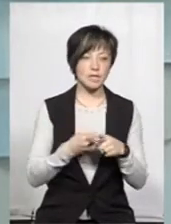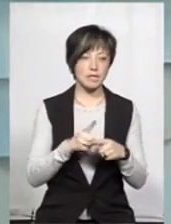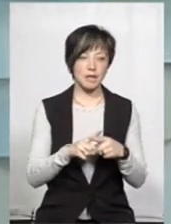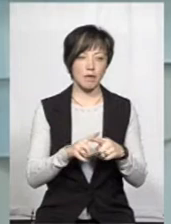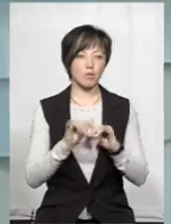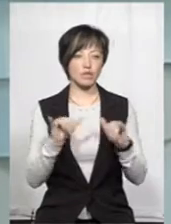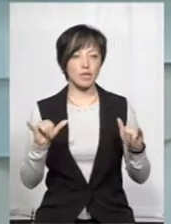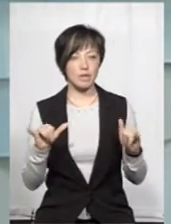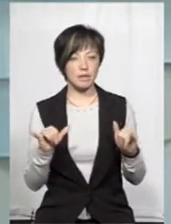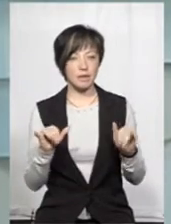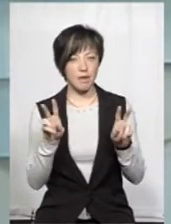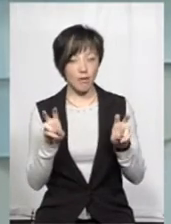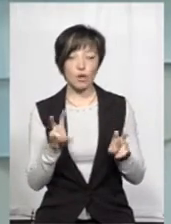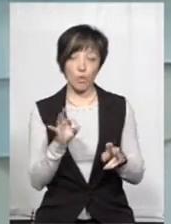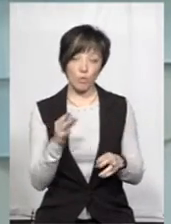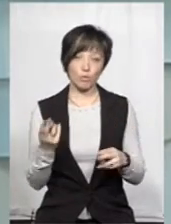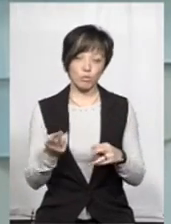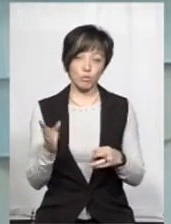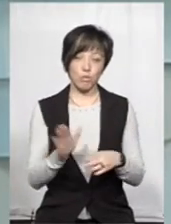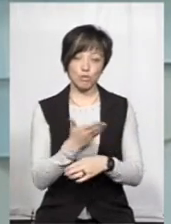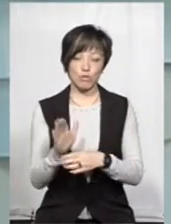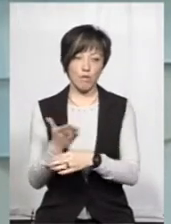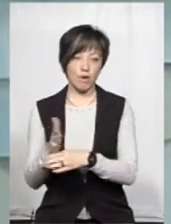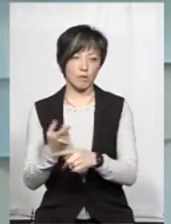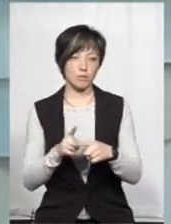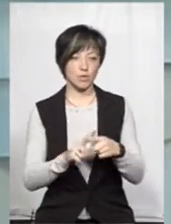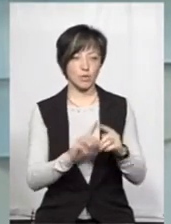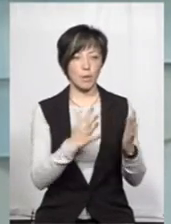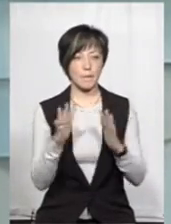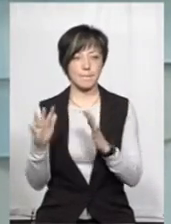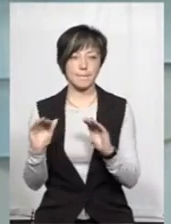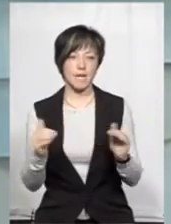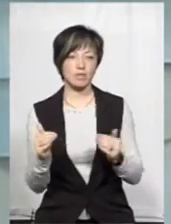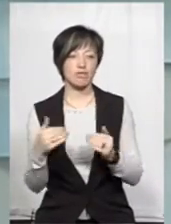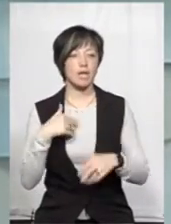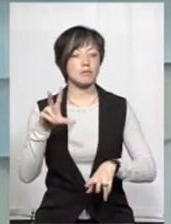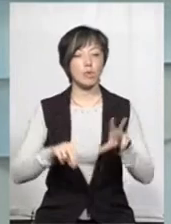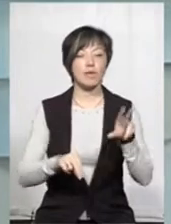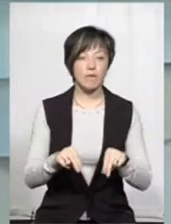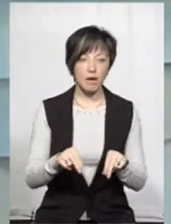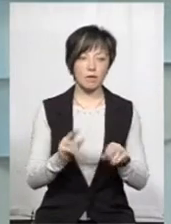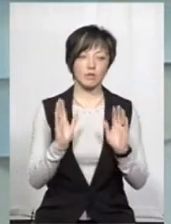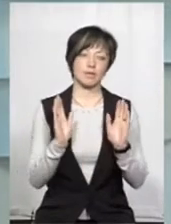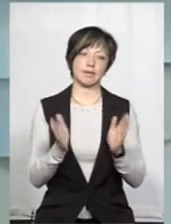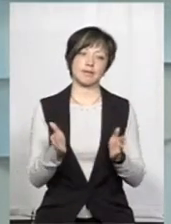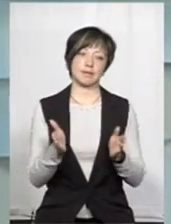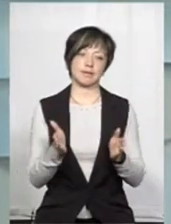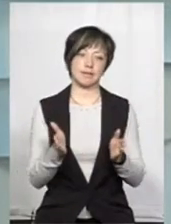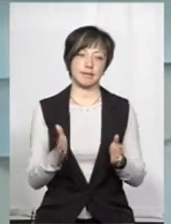поширене явище, але ми позбуваємося цього, в цих випадків все менше, і все-таки я сподіваюся, що ми вийдемо на